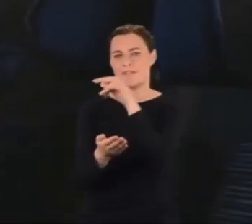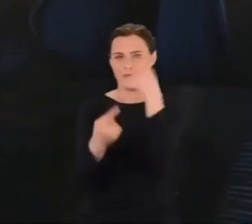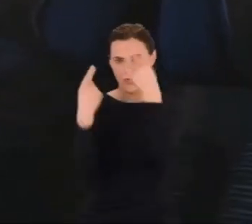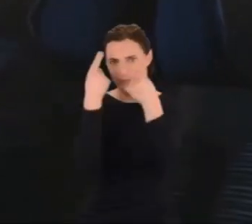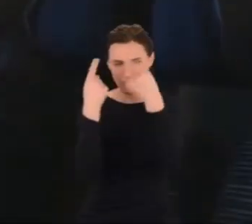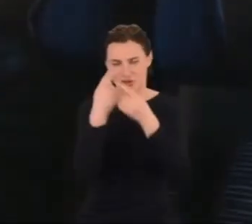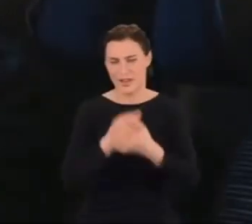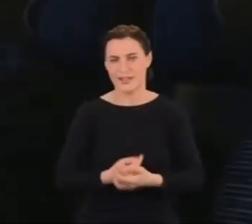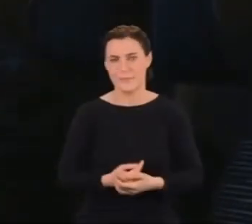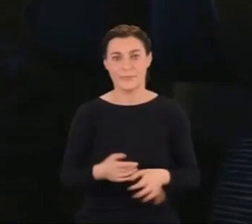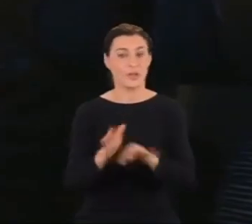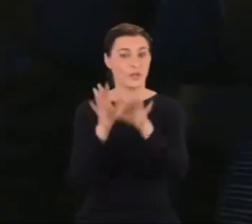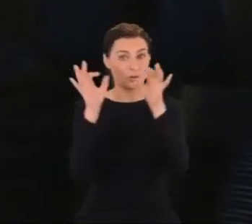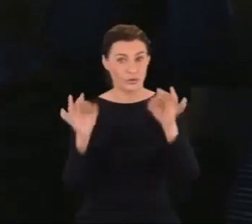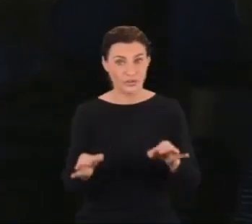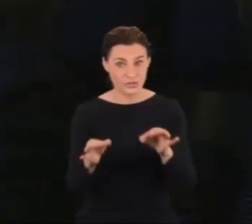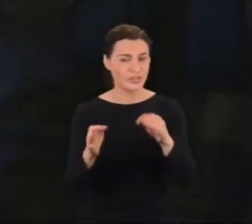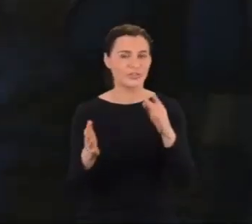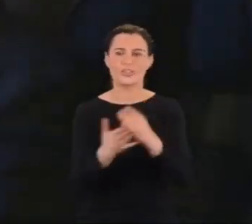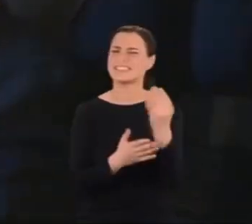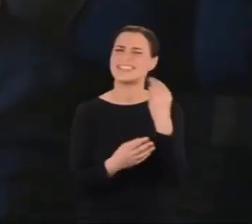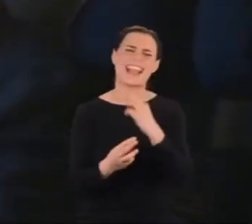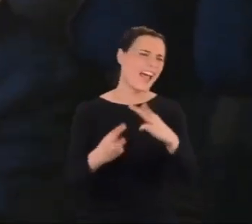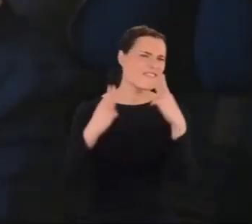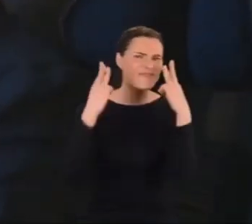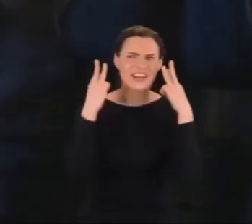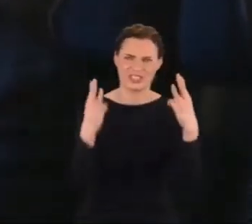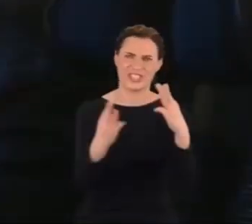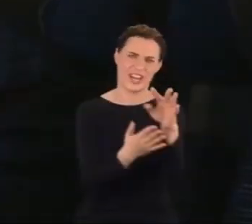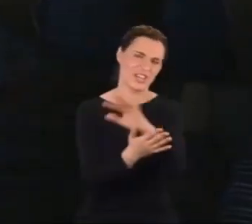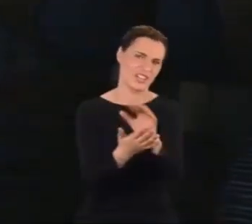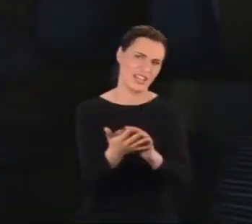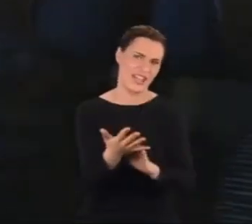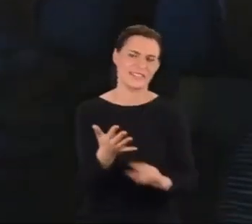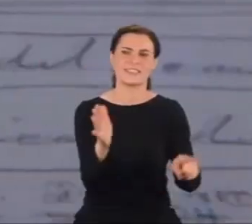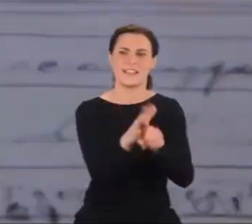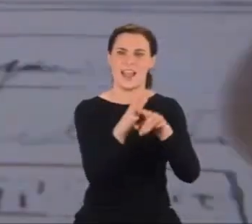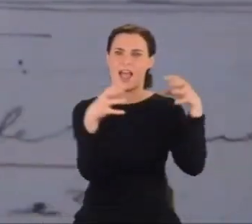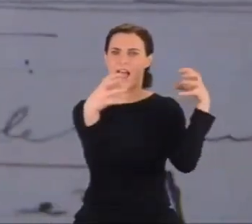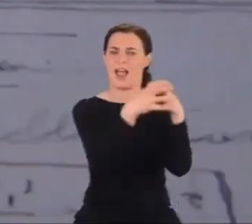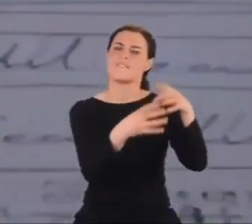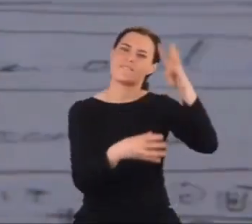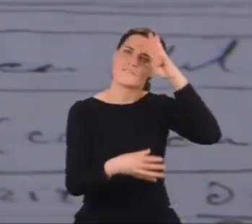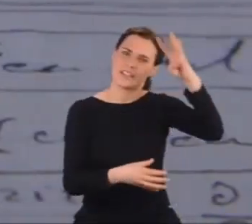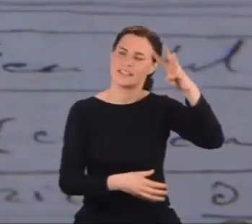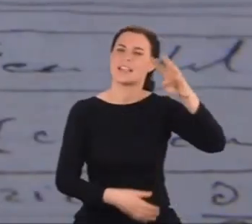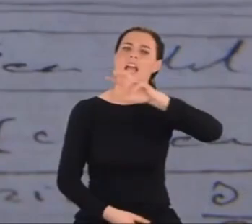Do dziś stanowi on jeden z najważniejszych tekstów dla fizyki jądrowej.